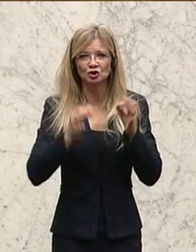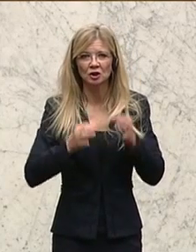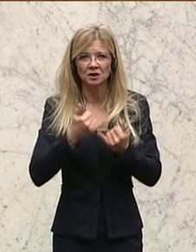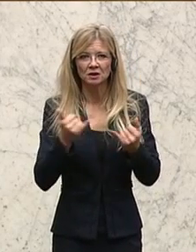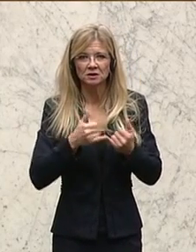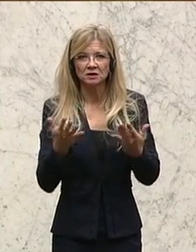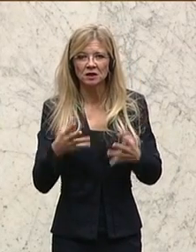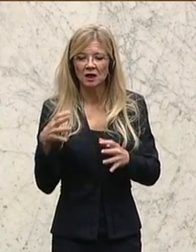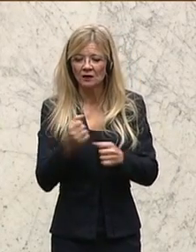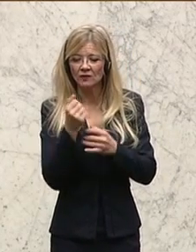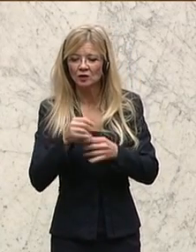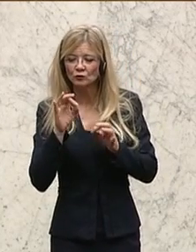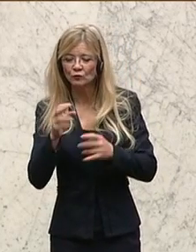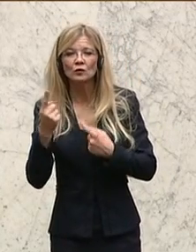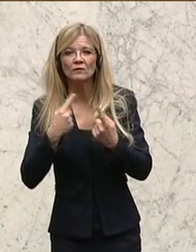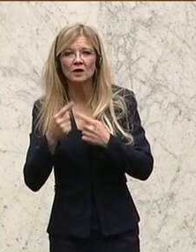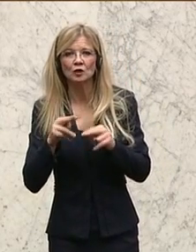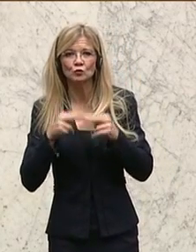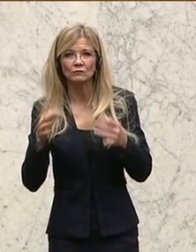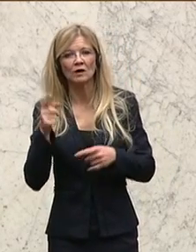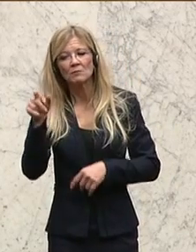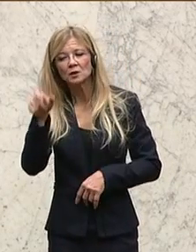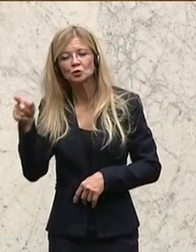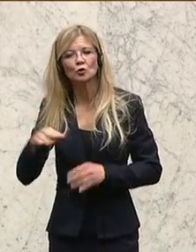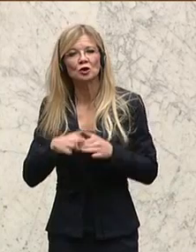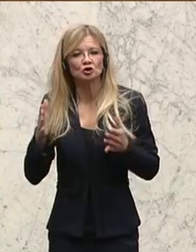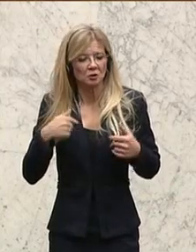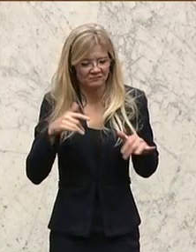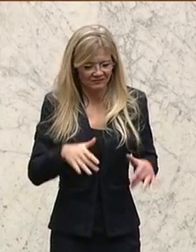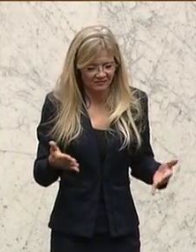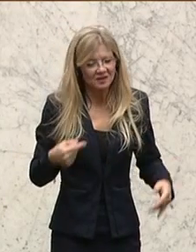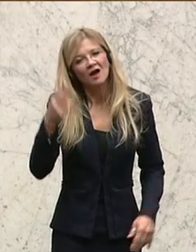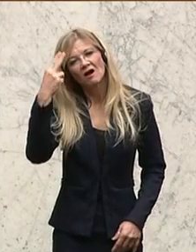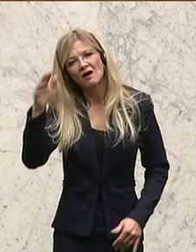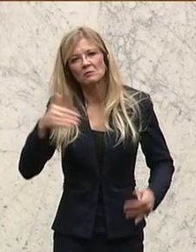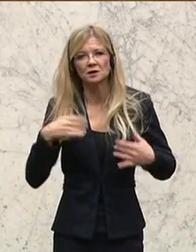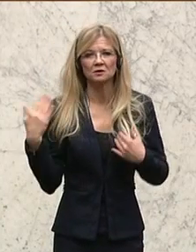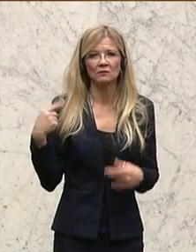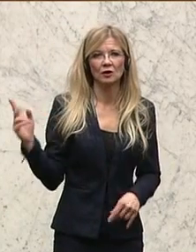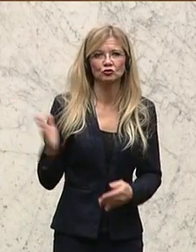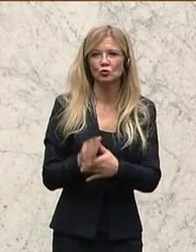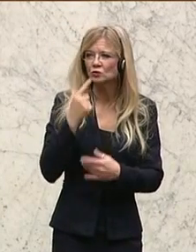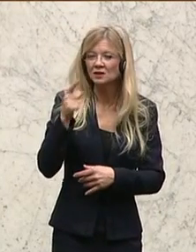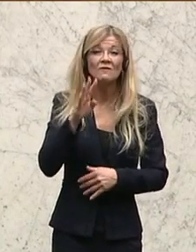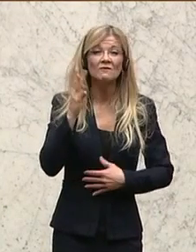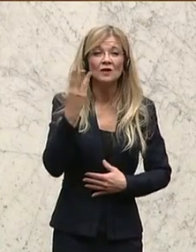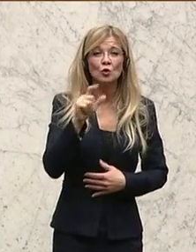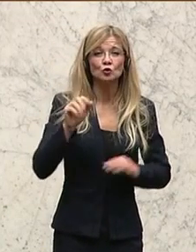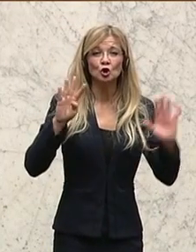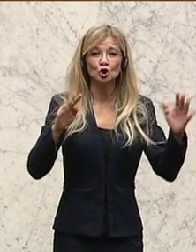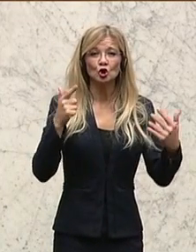mit Personenschaden. Und Herr Minister, Sie haben es ja angesprochen, 479 Verkehrstote